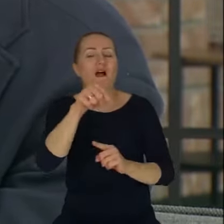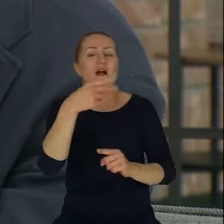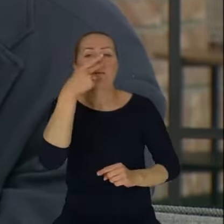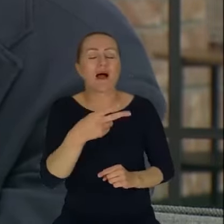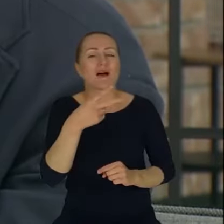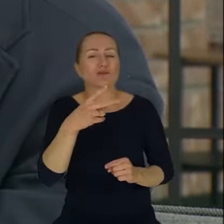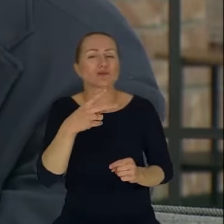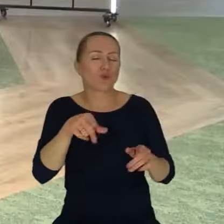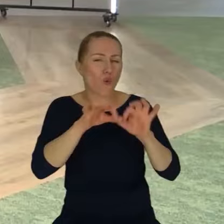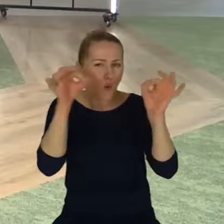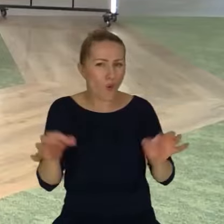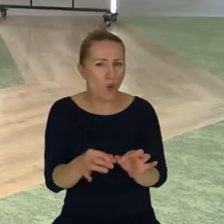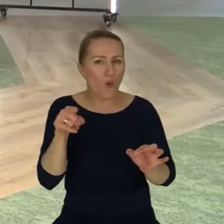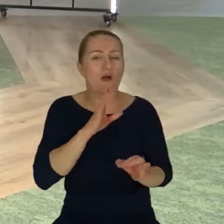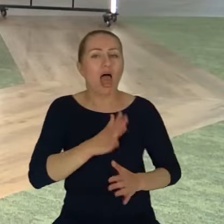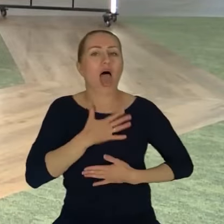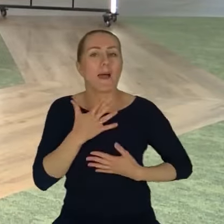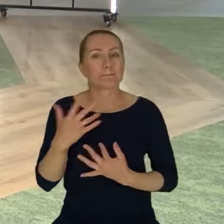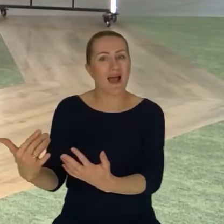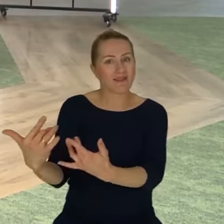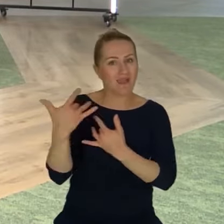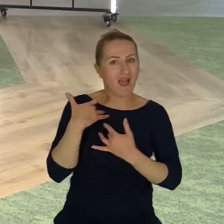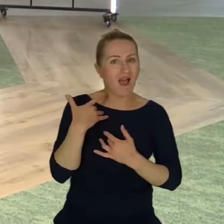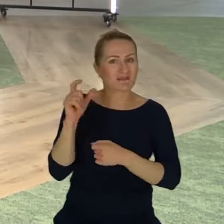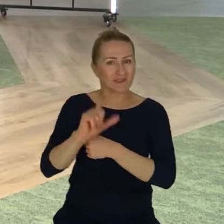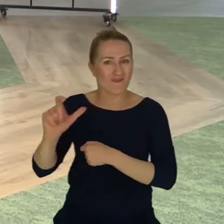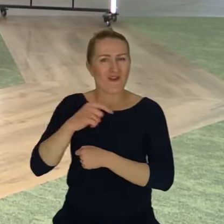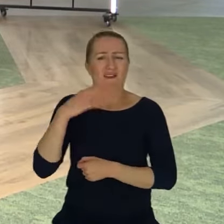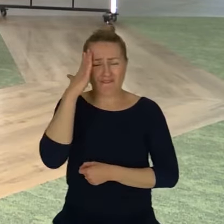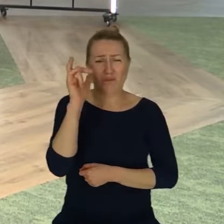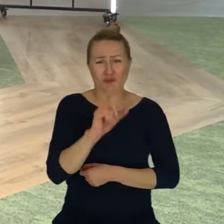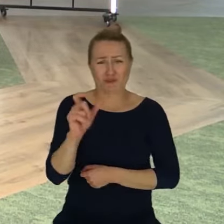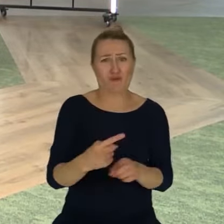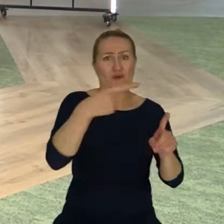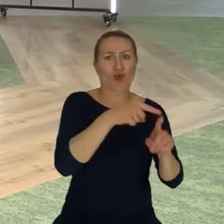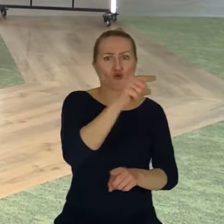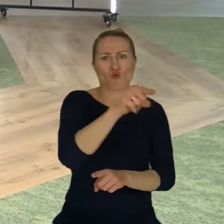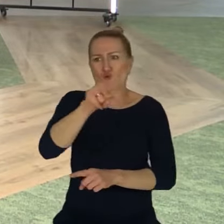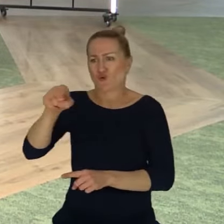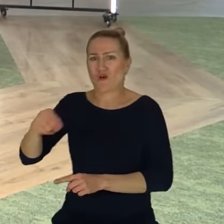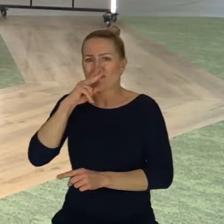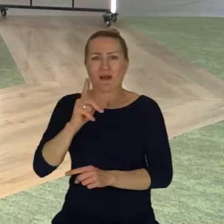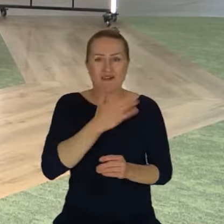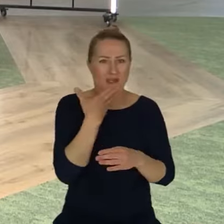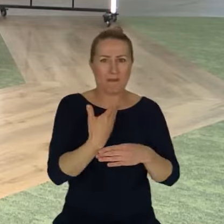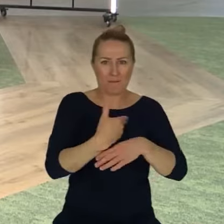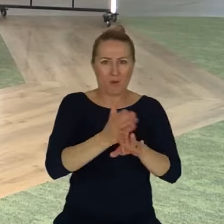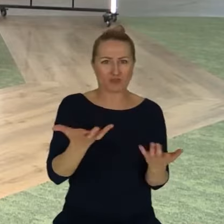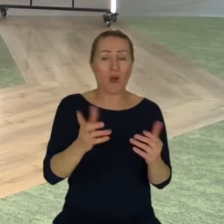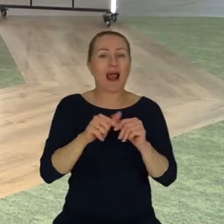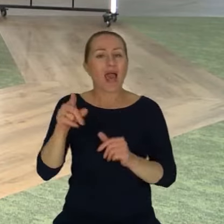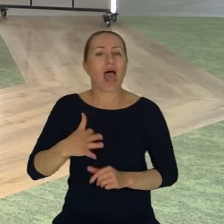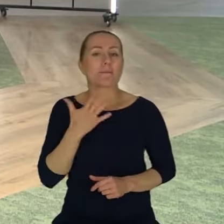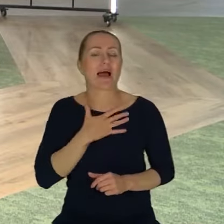które... No empatia cyfrowa. Ja wiem, że my dodajemy cyfrowość do każdego elementu naszego życia, bo trochę nie ma podziału, ale ona też istnieje. I właśnie to na przykład wypełnianie